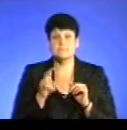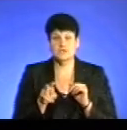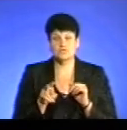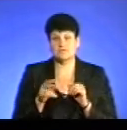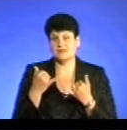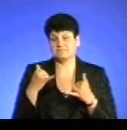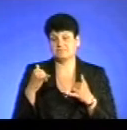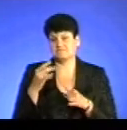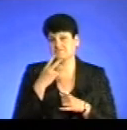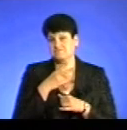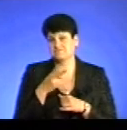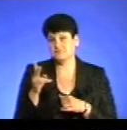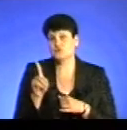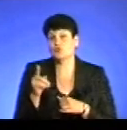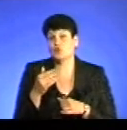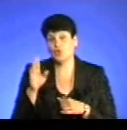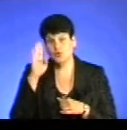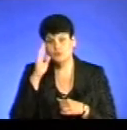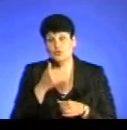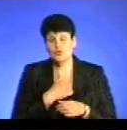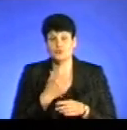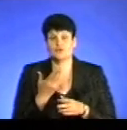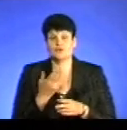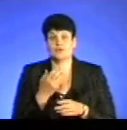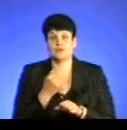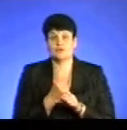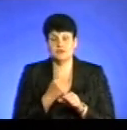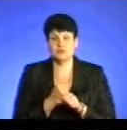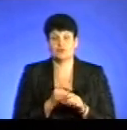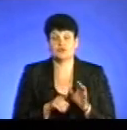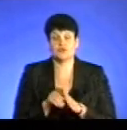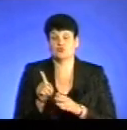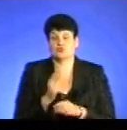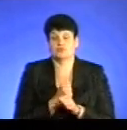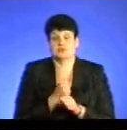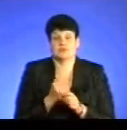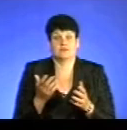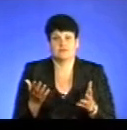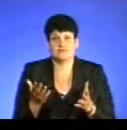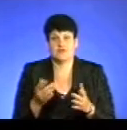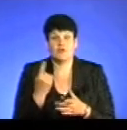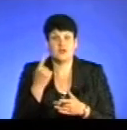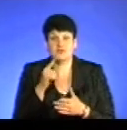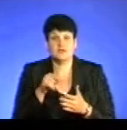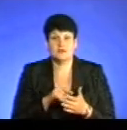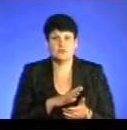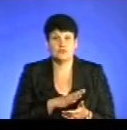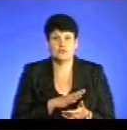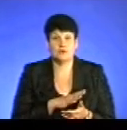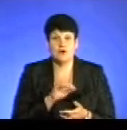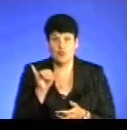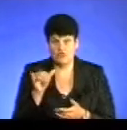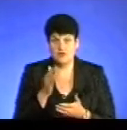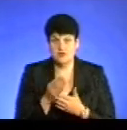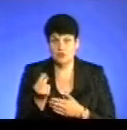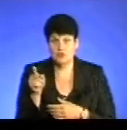дивився, що хлопці хочуть робити. Викупили такий здоровий котлован і починають щось там робити. Перше запитання в мене було, каже, а у вас є